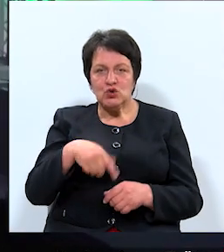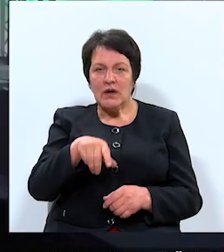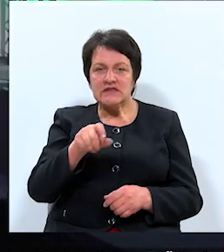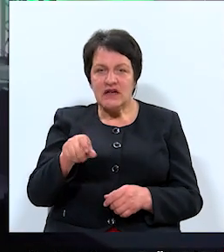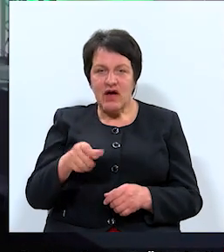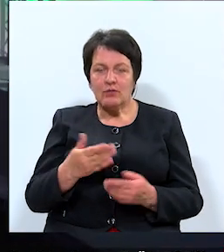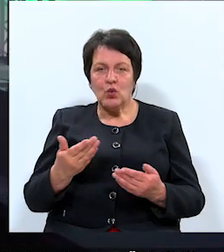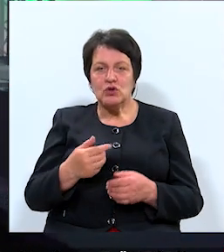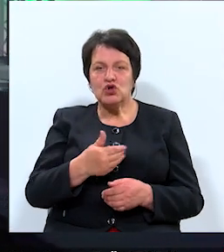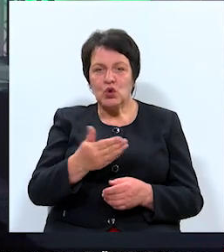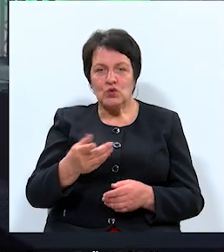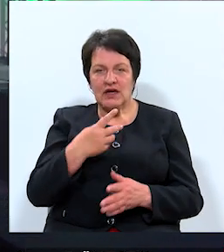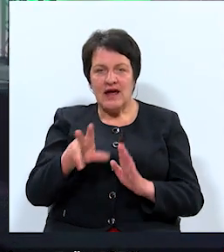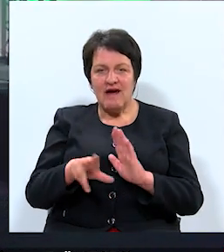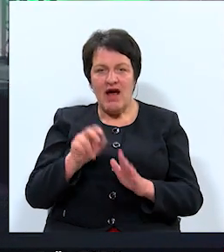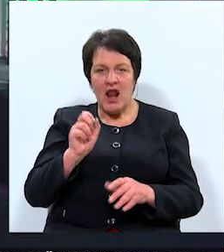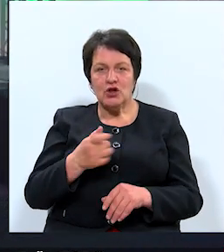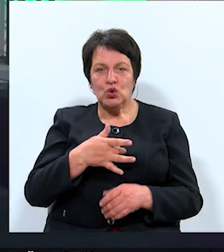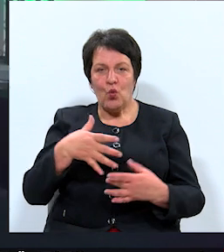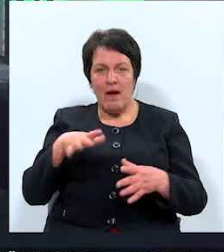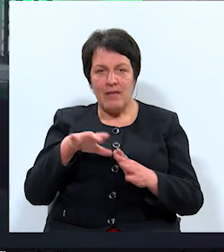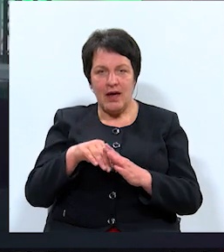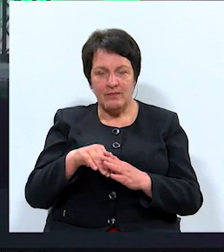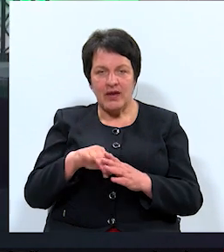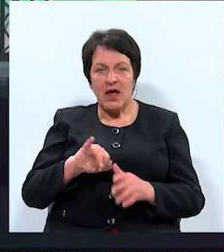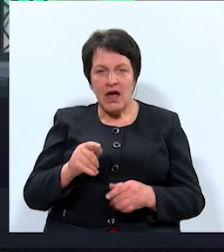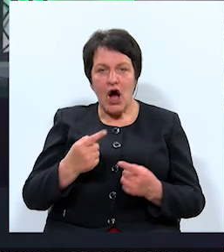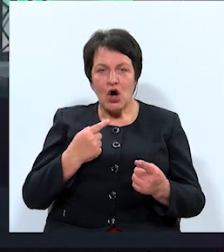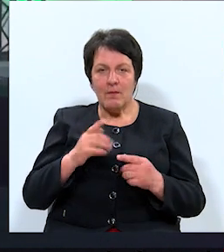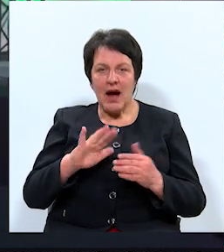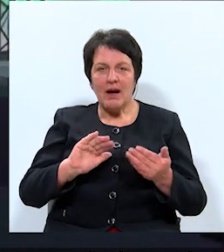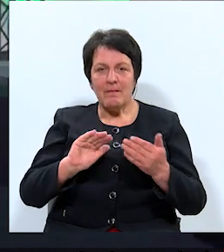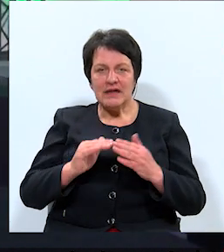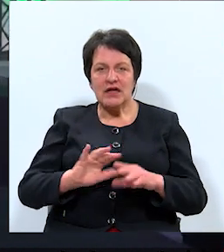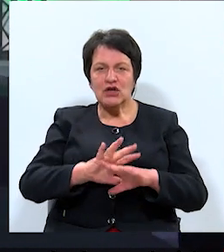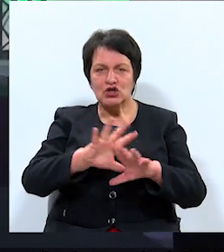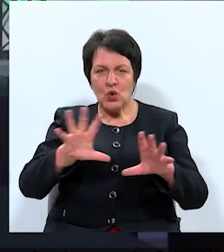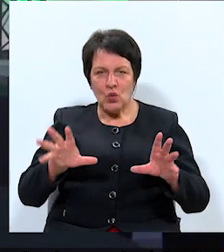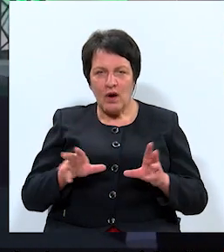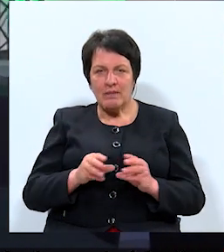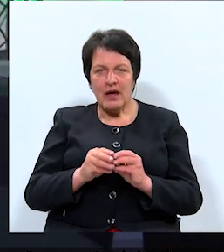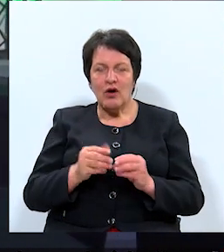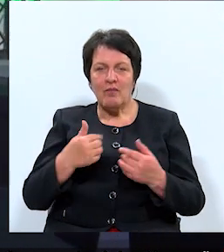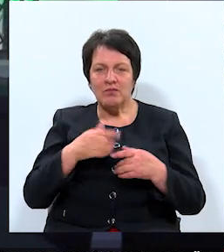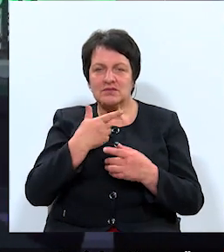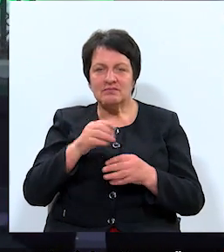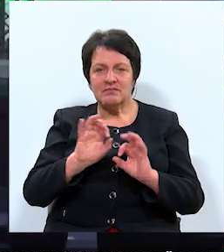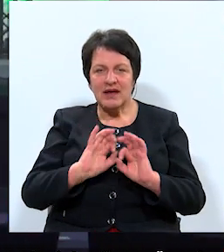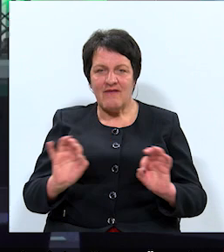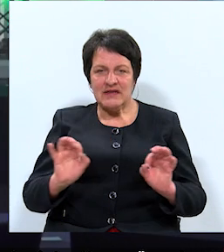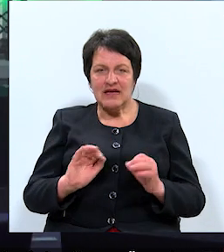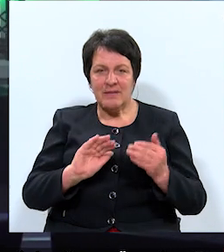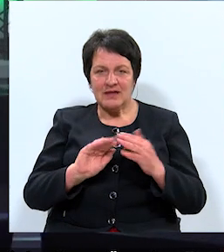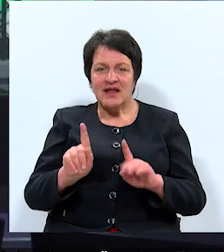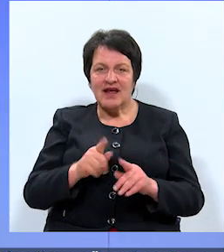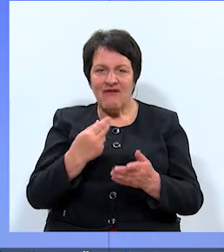jūs ievēlēt domē. Jārunāt par pilsētas kopējo tēlu, tad mums ir pievilcīga pilsētē,